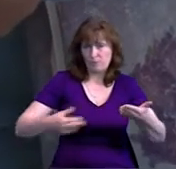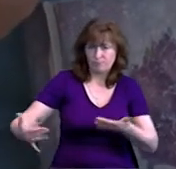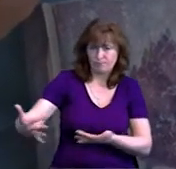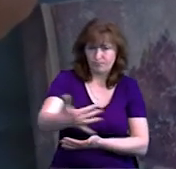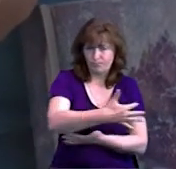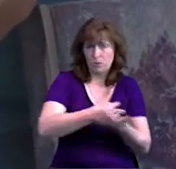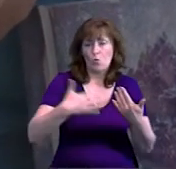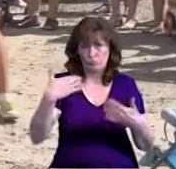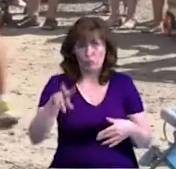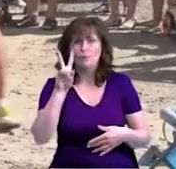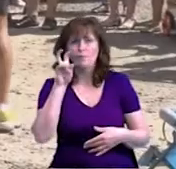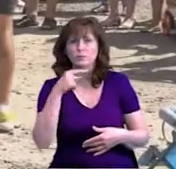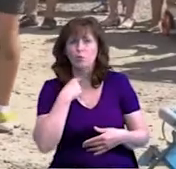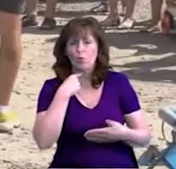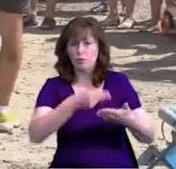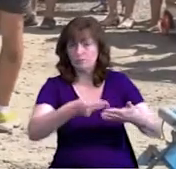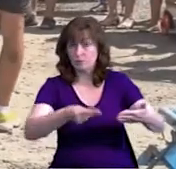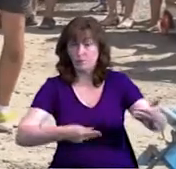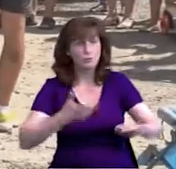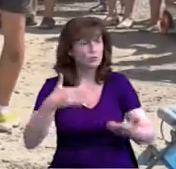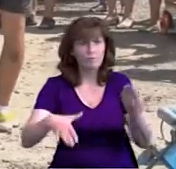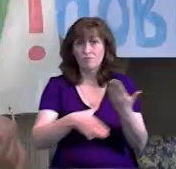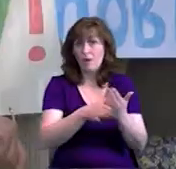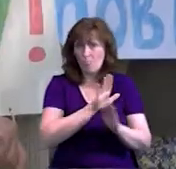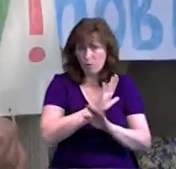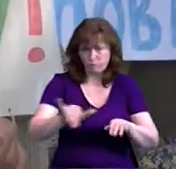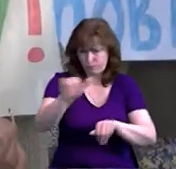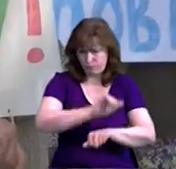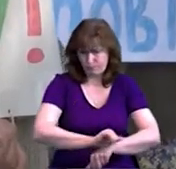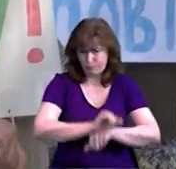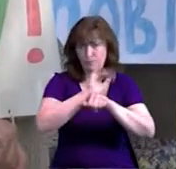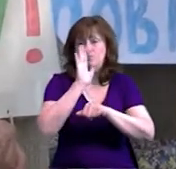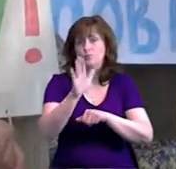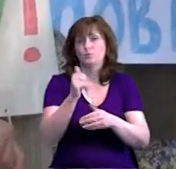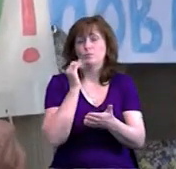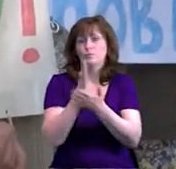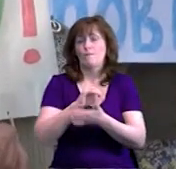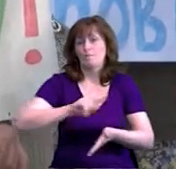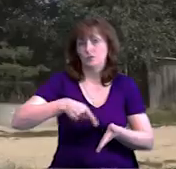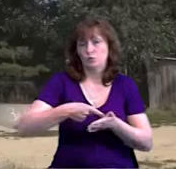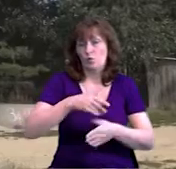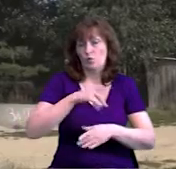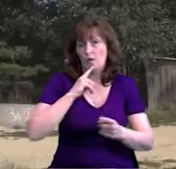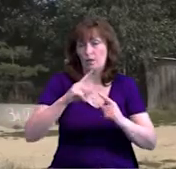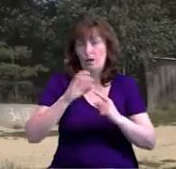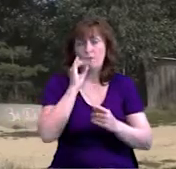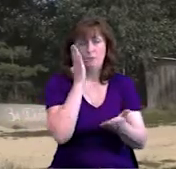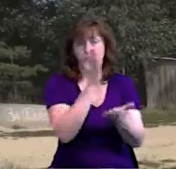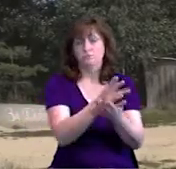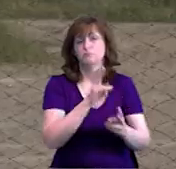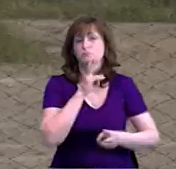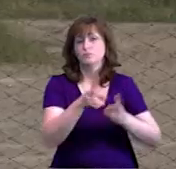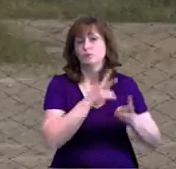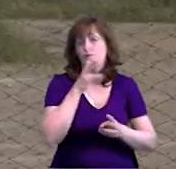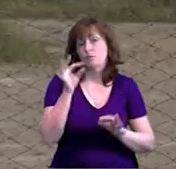зібрали понад 200 голосів. Якщо не допоможе, пікетуватимуть сесію міської ради та звертатимуться до суду. Анастасія Лоза, Роман